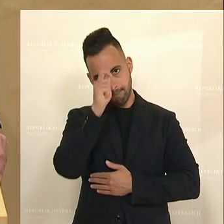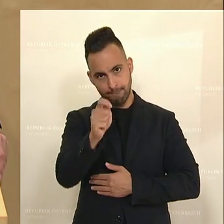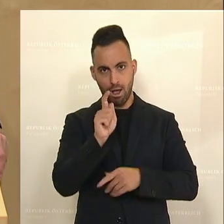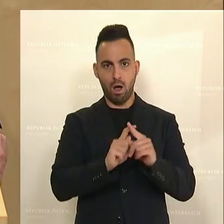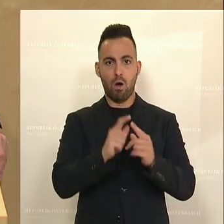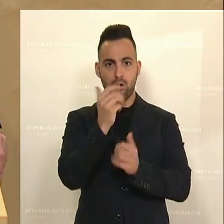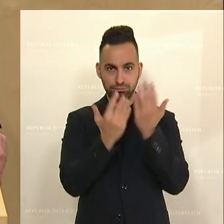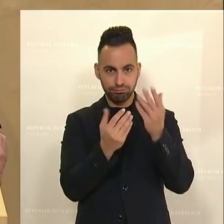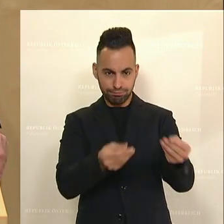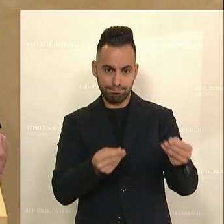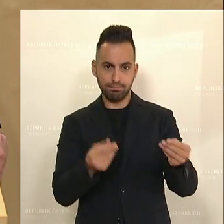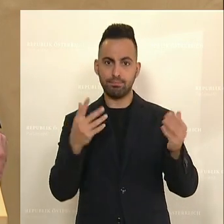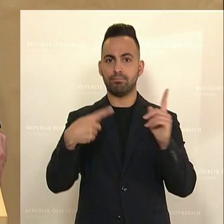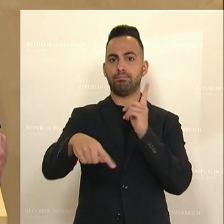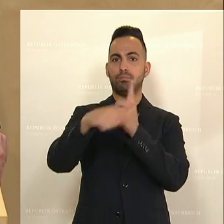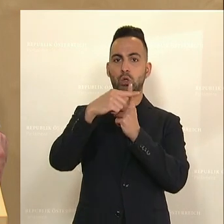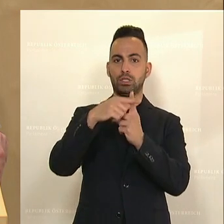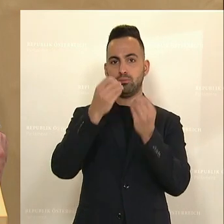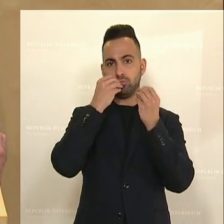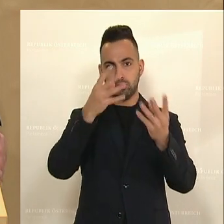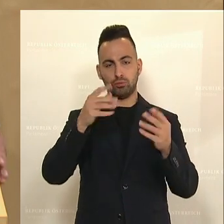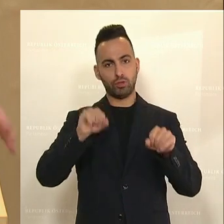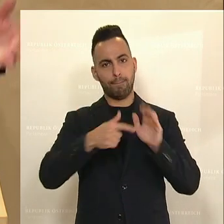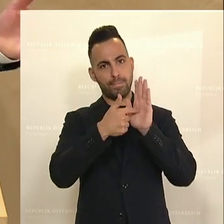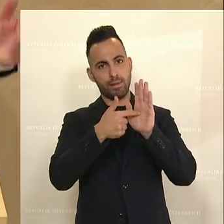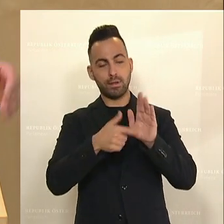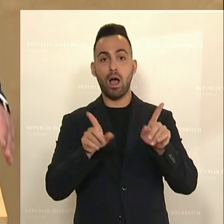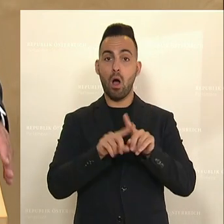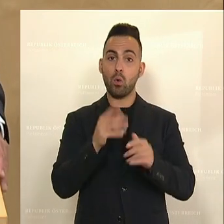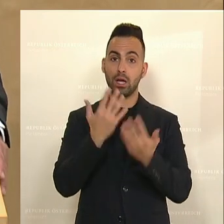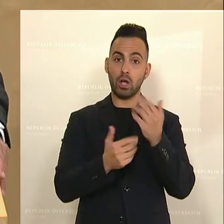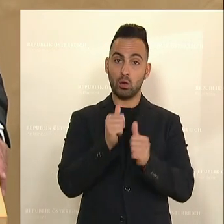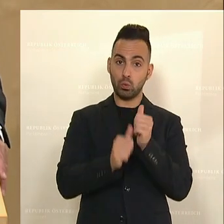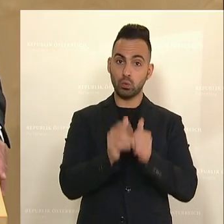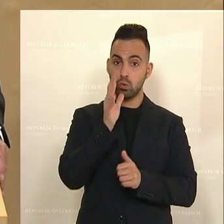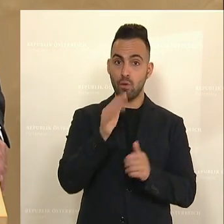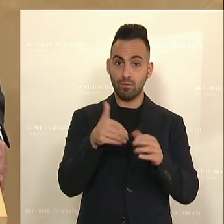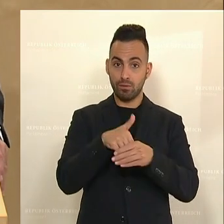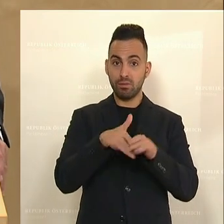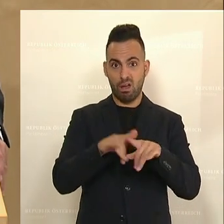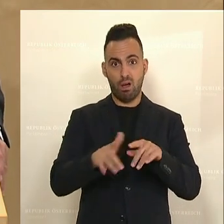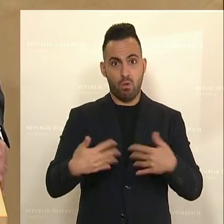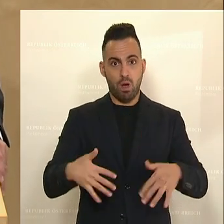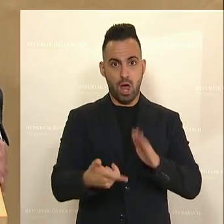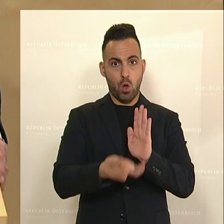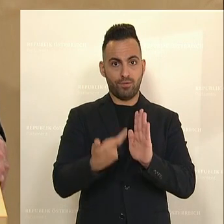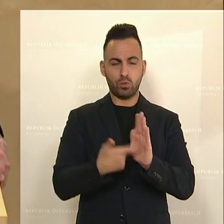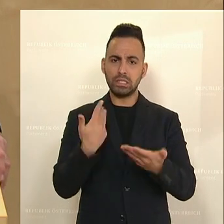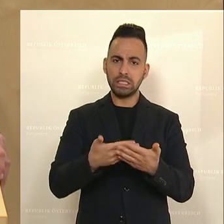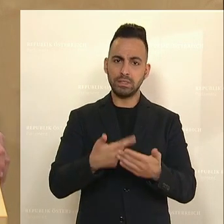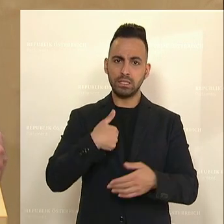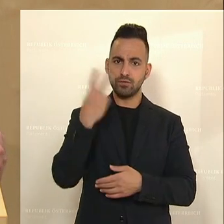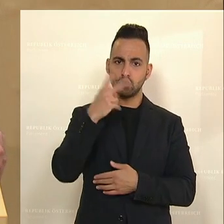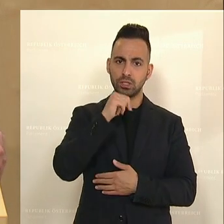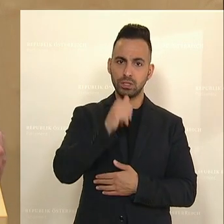Rechnungshofes hier immer positiv in den Mittelpunkt gestellt. Es gibt auch für den Rechnungshof Herausforderungen. Daher habe ich es nicht verstanden,